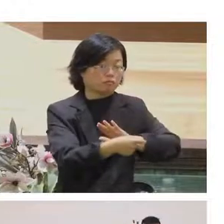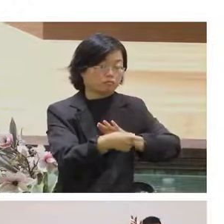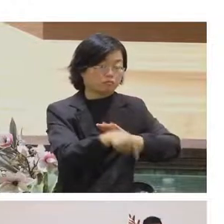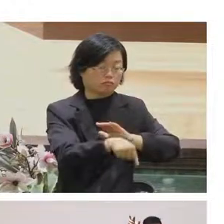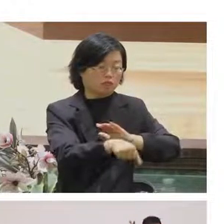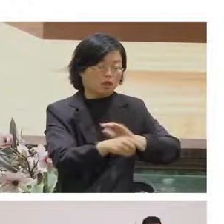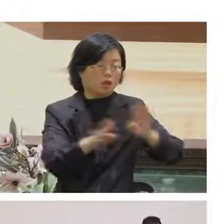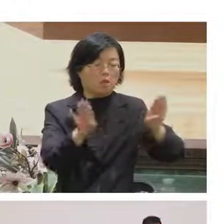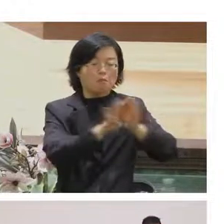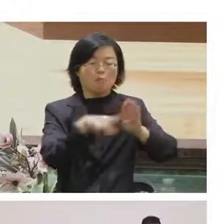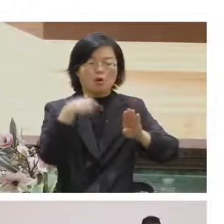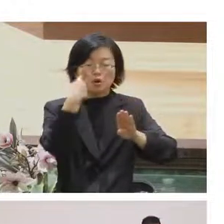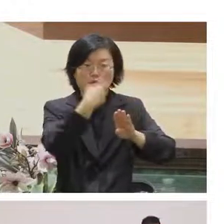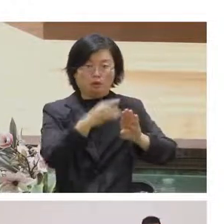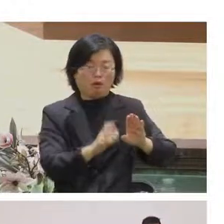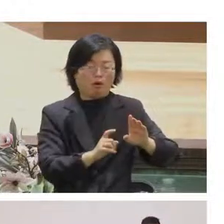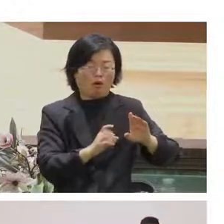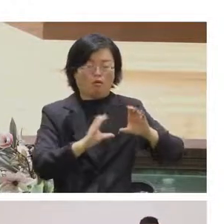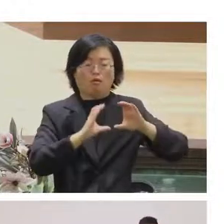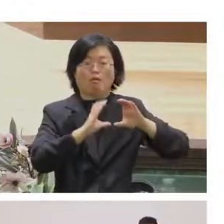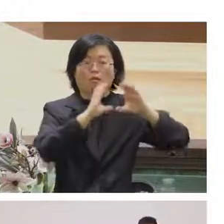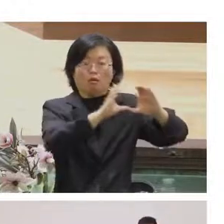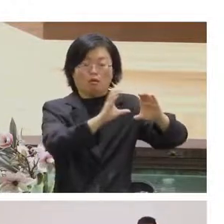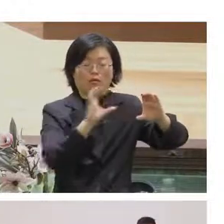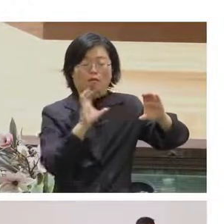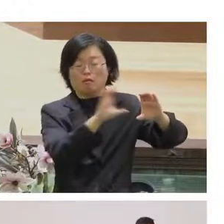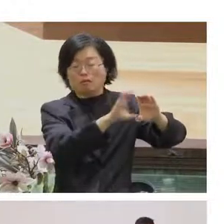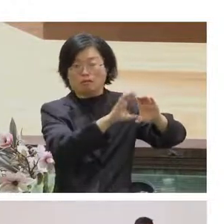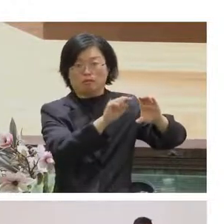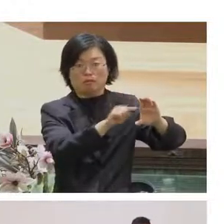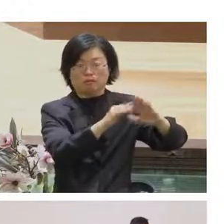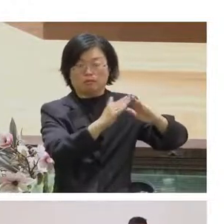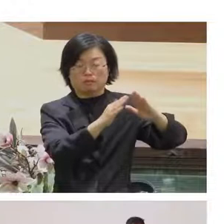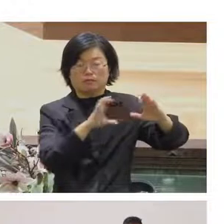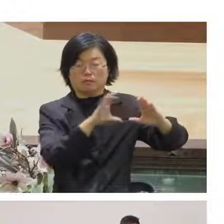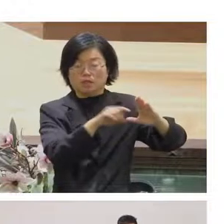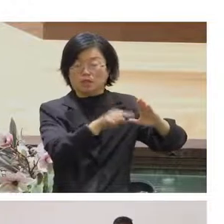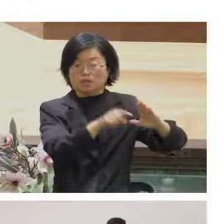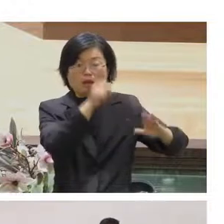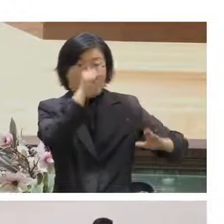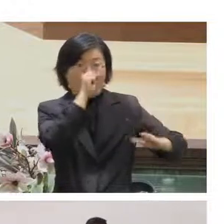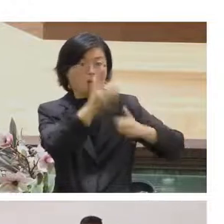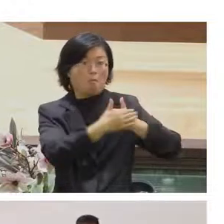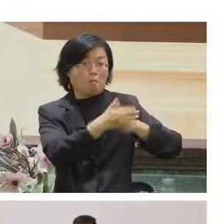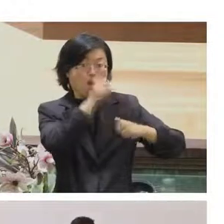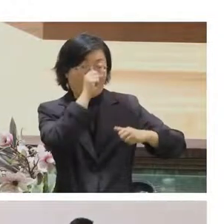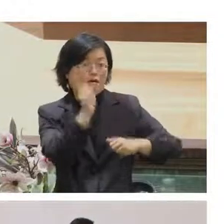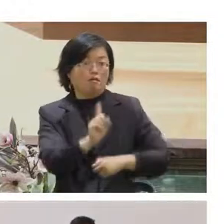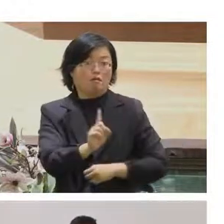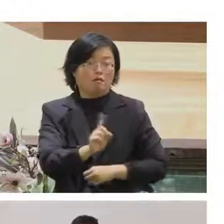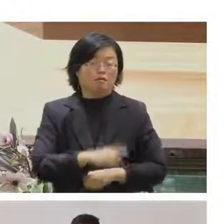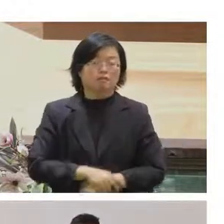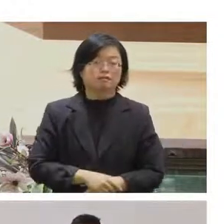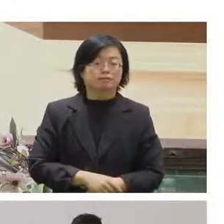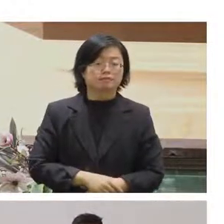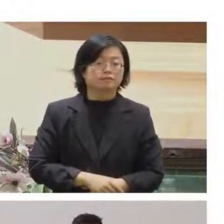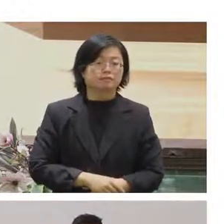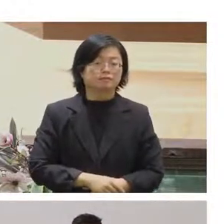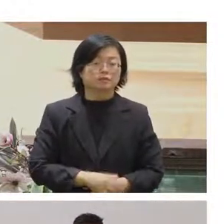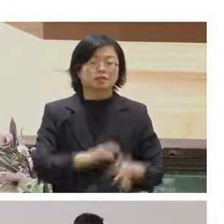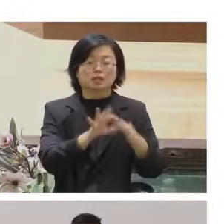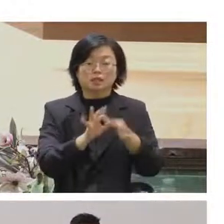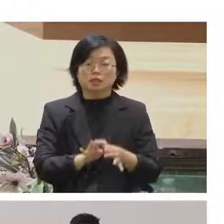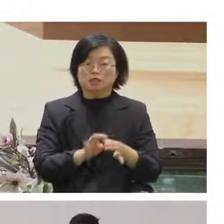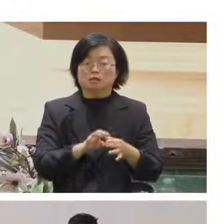他在門口加掛那個東西那他的好處跟一般保險不一樣的地方是因為他在門